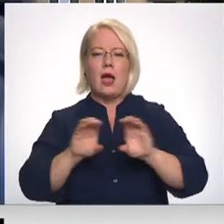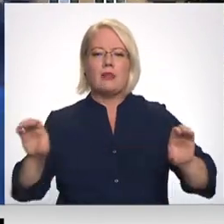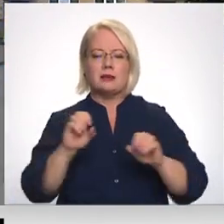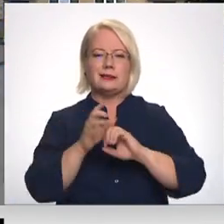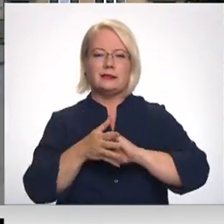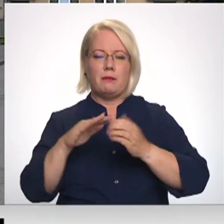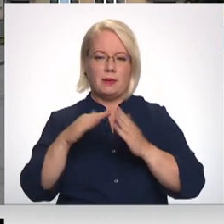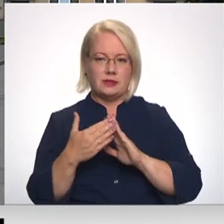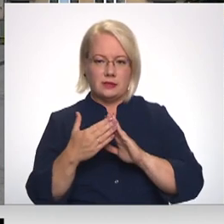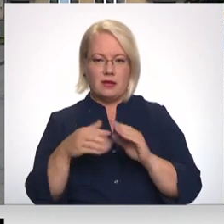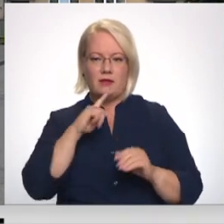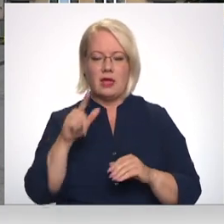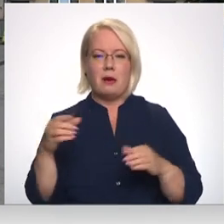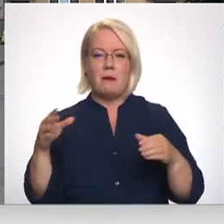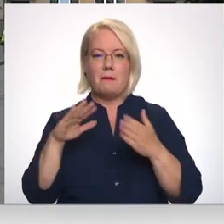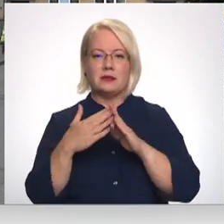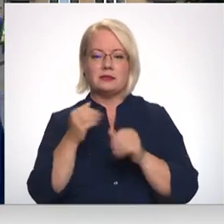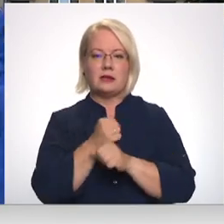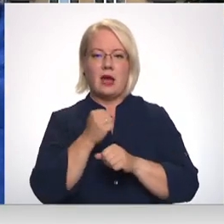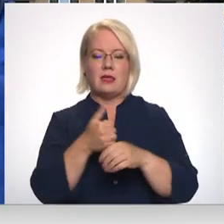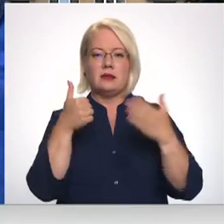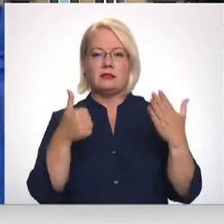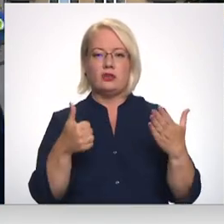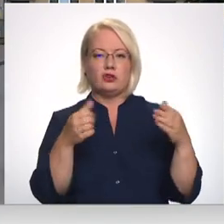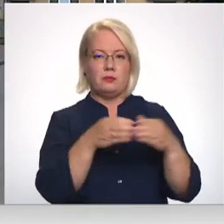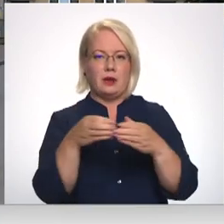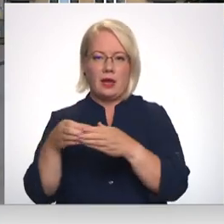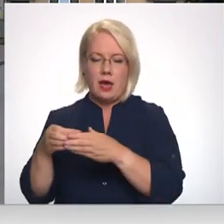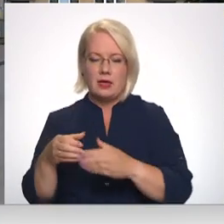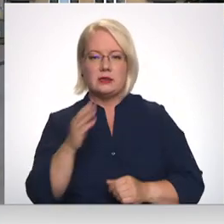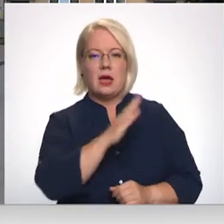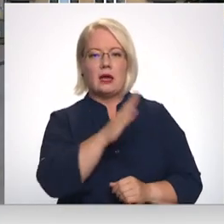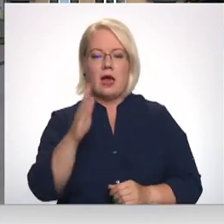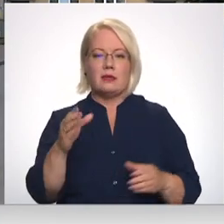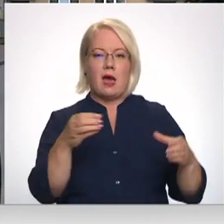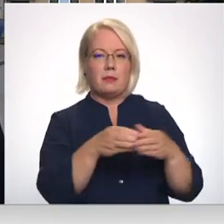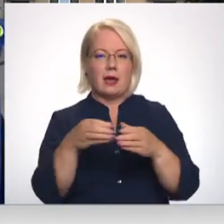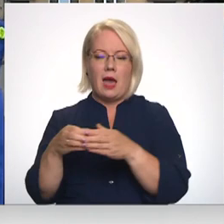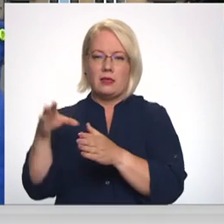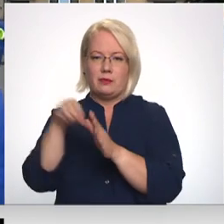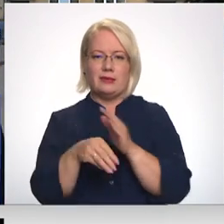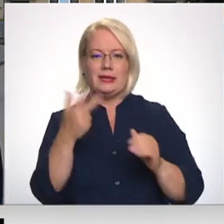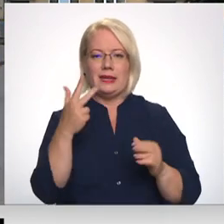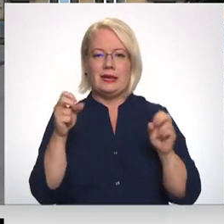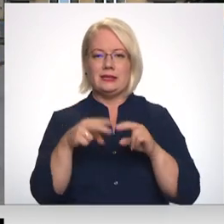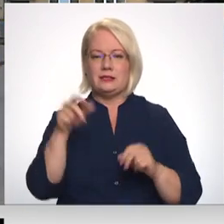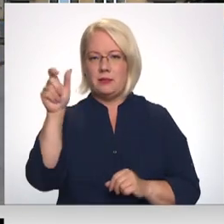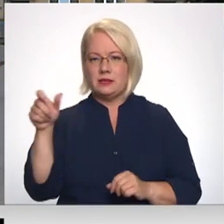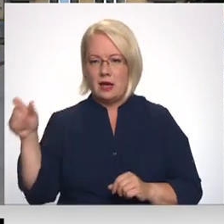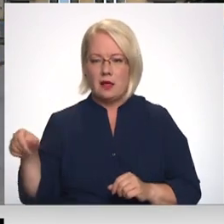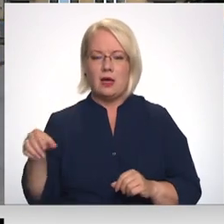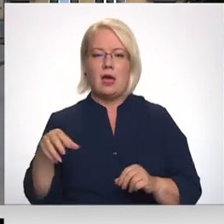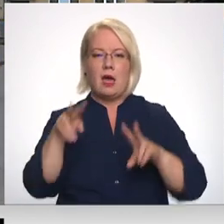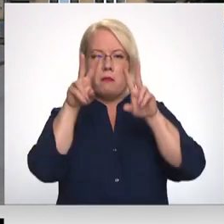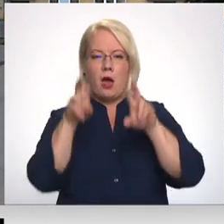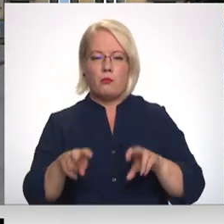Pilsētā strādās seši brigādi, katra brigāda sastāv no trīps specialistiem, pārbaudījumu ūdens apgādes un